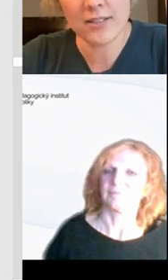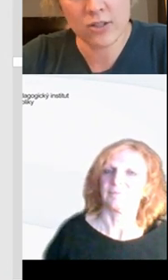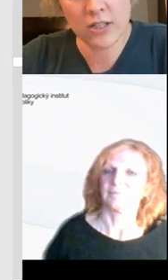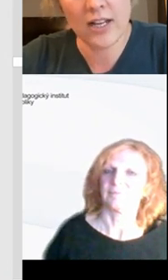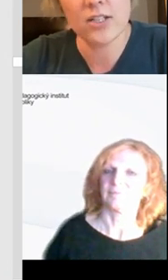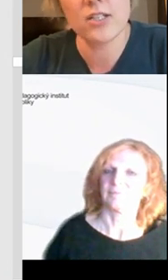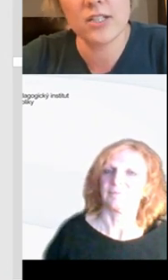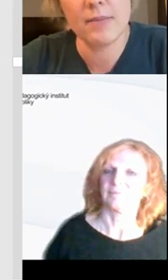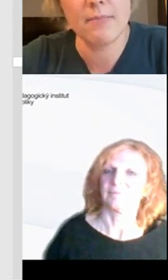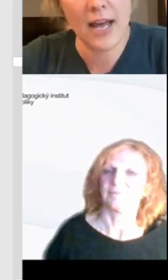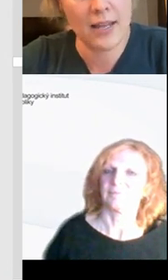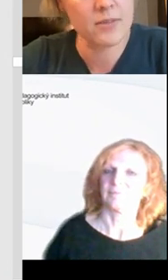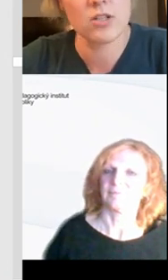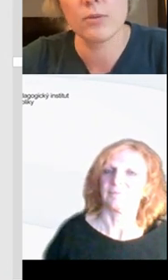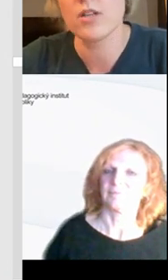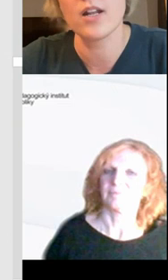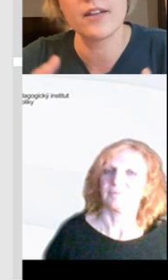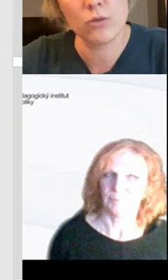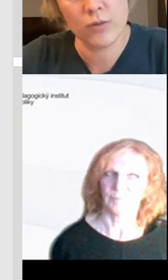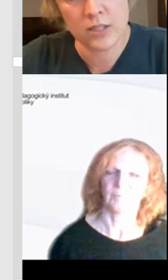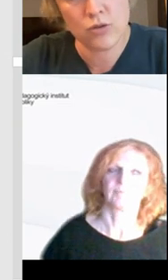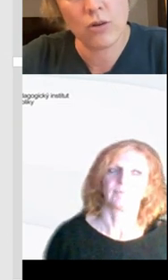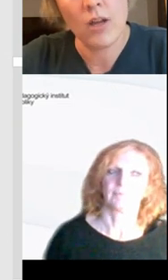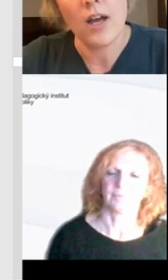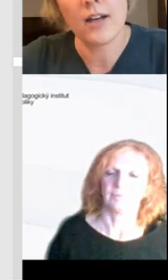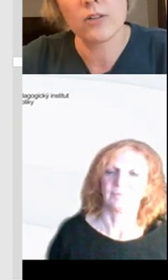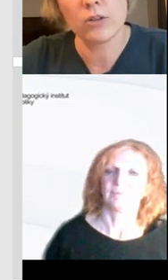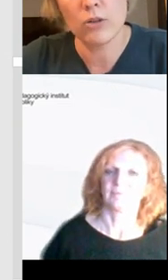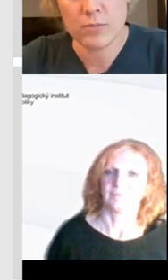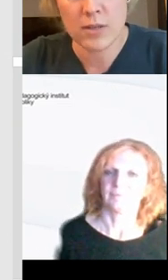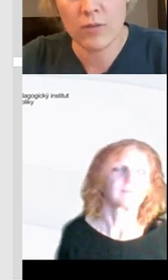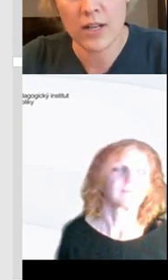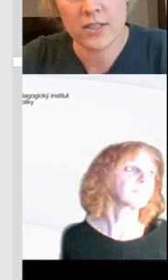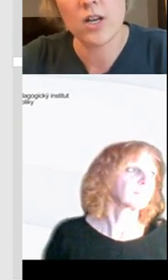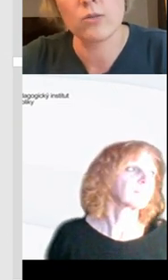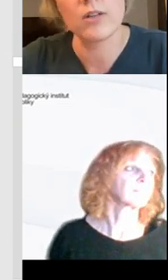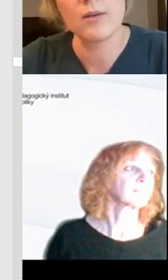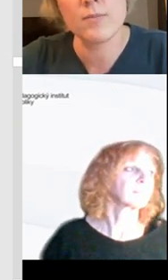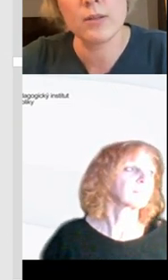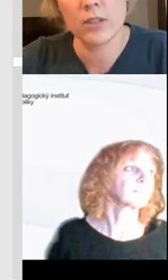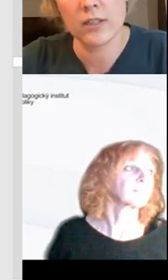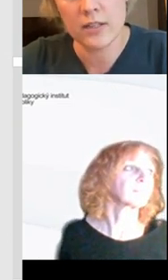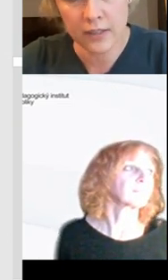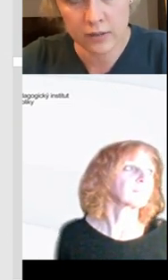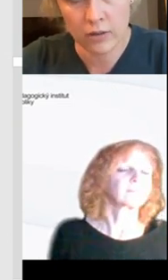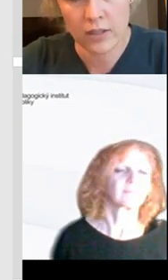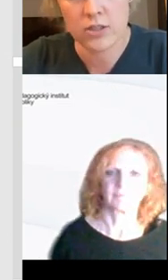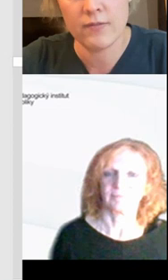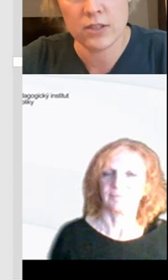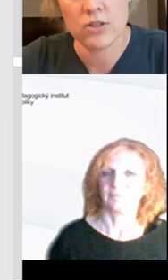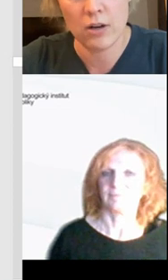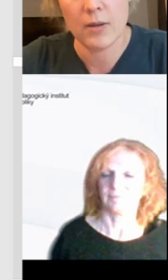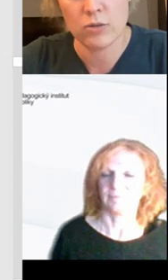že důležité je začít a začít třeba s málem. Začít prostě dělat jednu věcičku. To je to, o čem jsem mluvila na začátku. Nemůžeme tu digitální